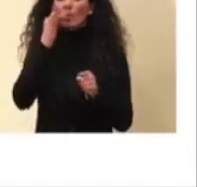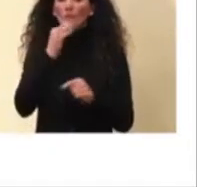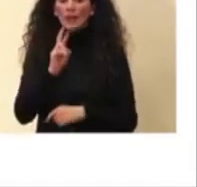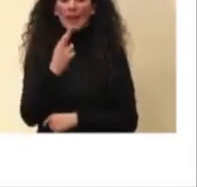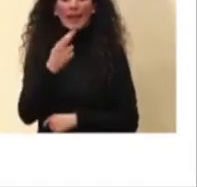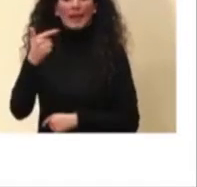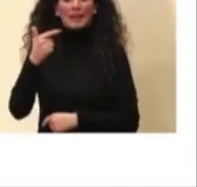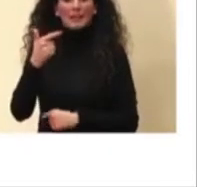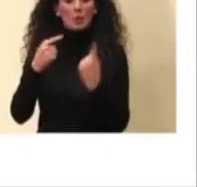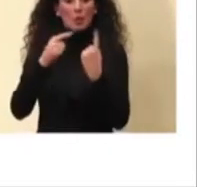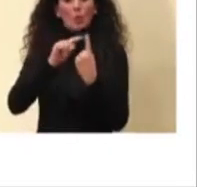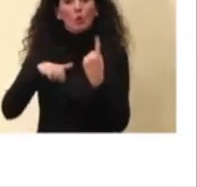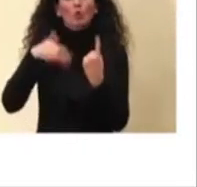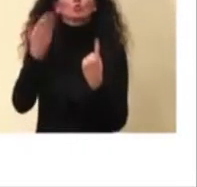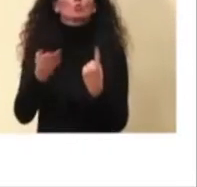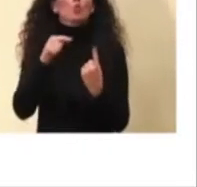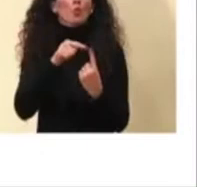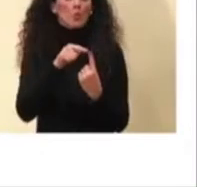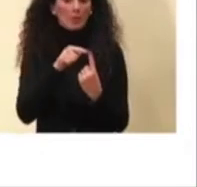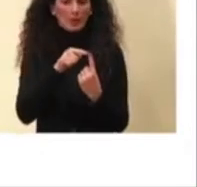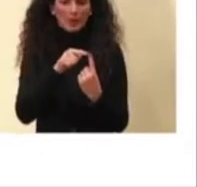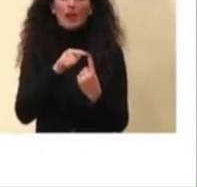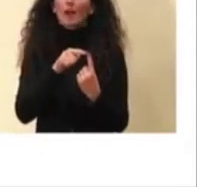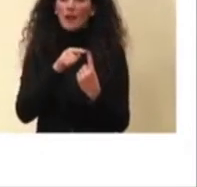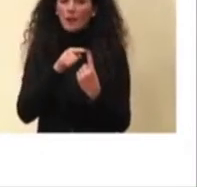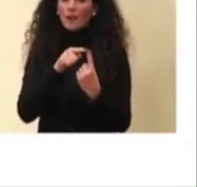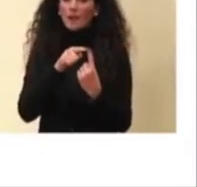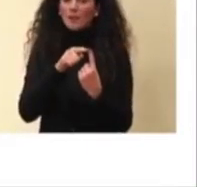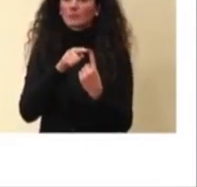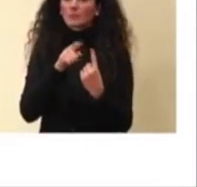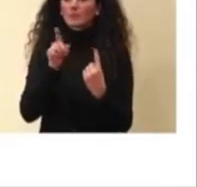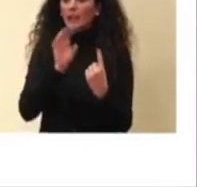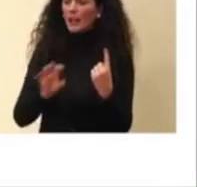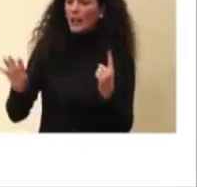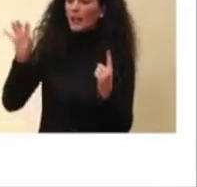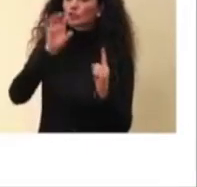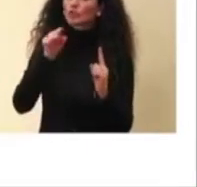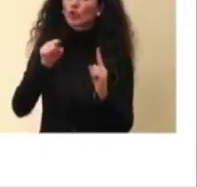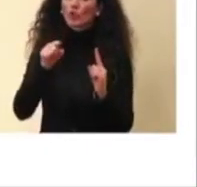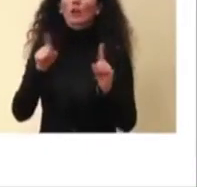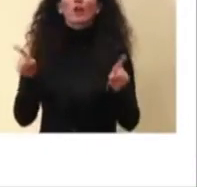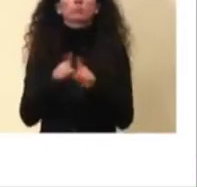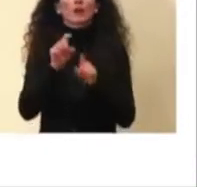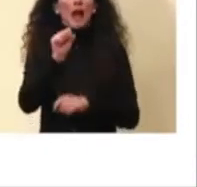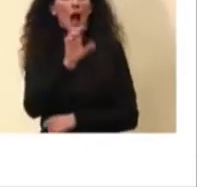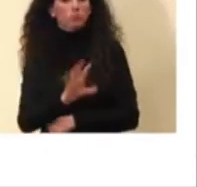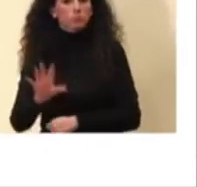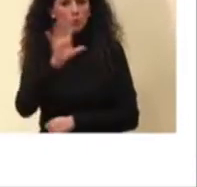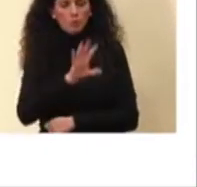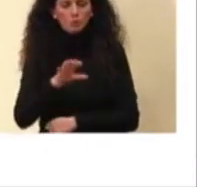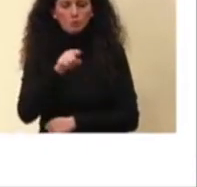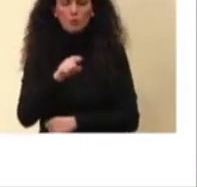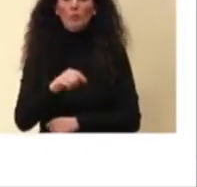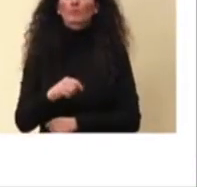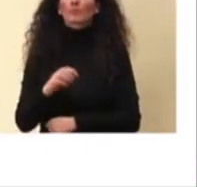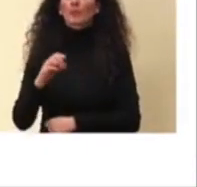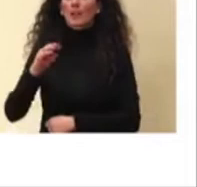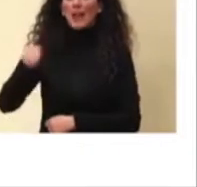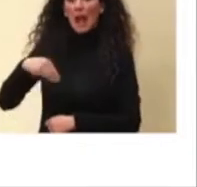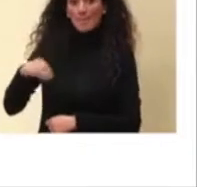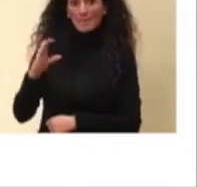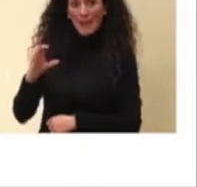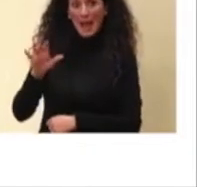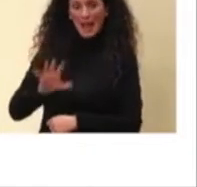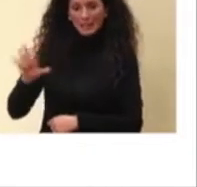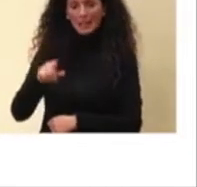superiore a 1 e lo vedete che si trovano in questo caso ci troviamo con la regione Abruzzo, con la regione Campania, la regione